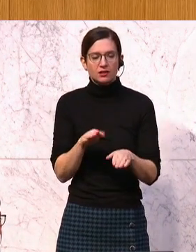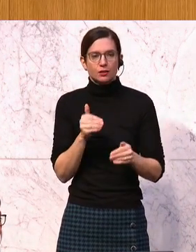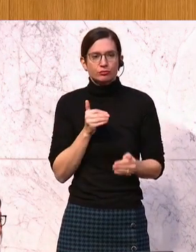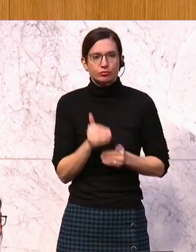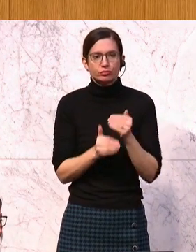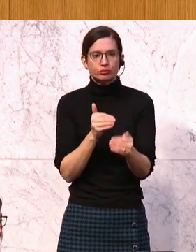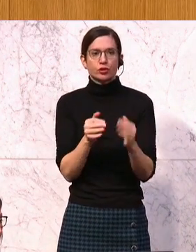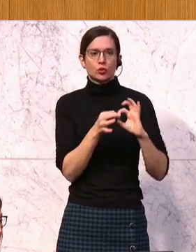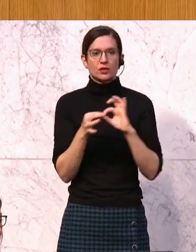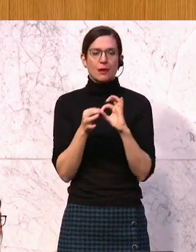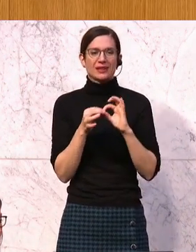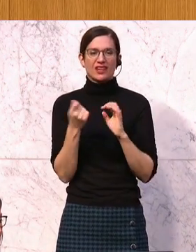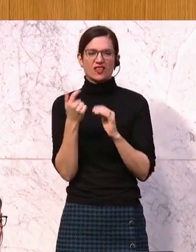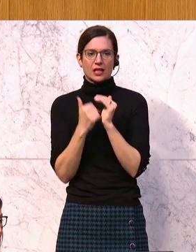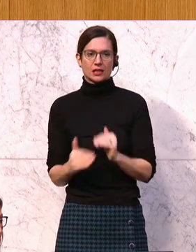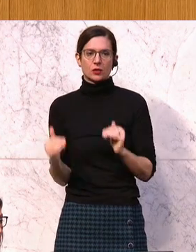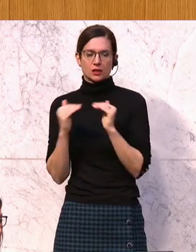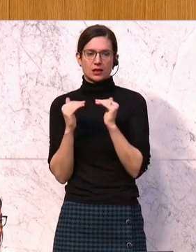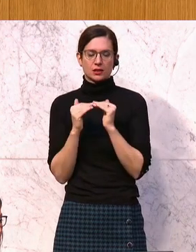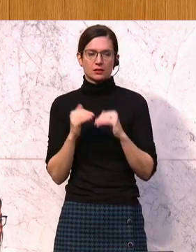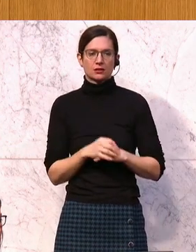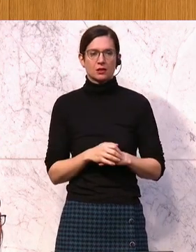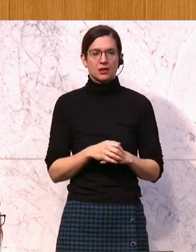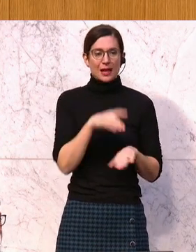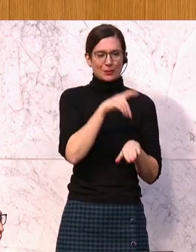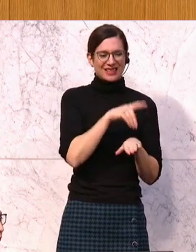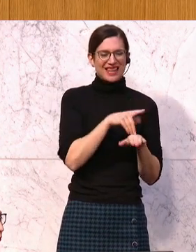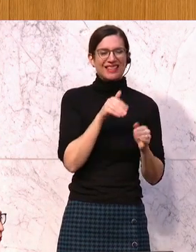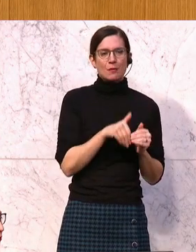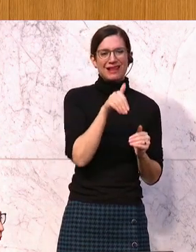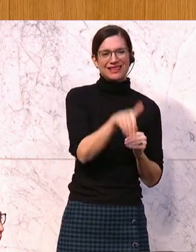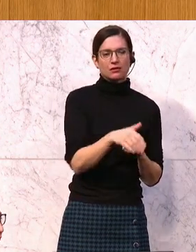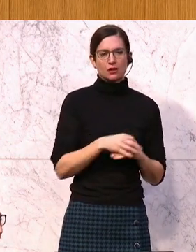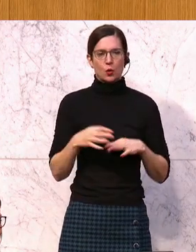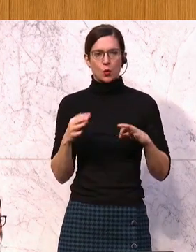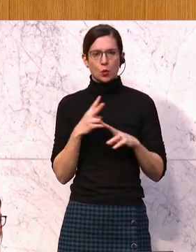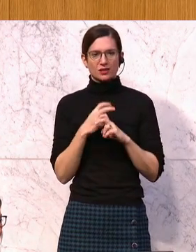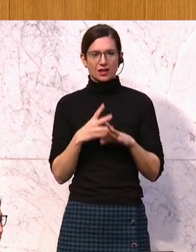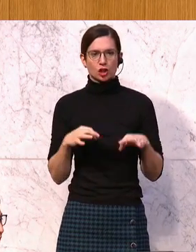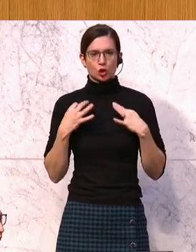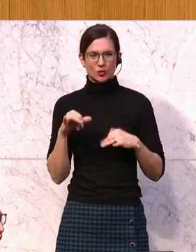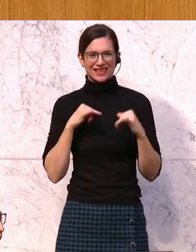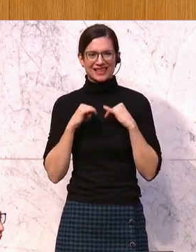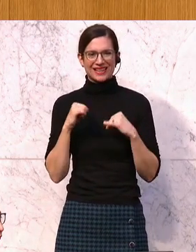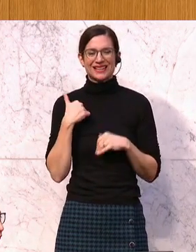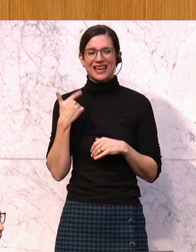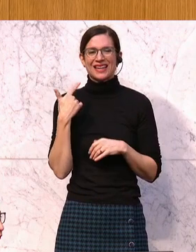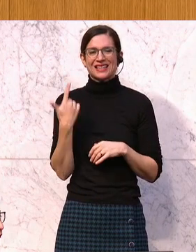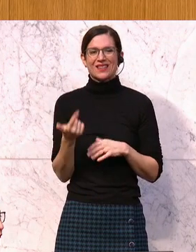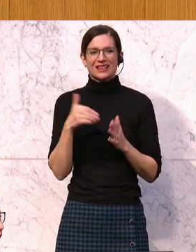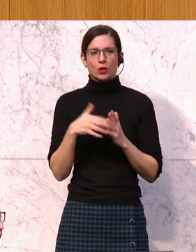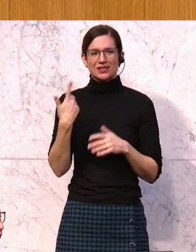Finanzausgleich gesetzt werden. Patientenmilliarde. Die österreichische Gesundheitskasse hat 2022